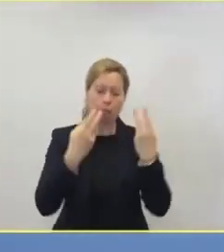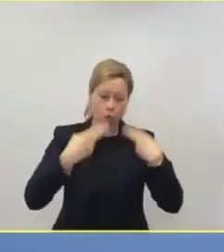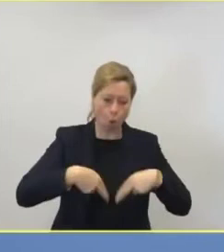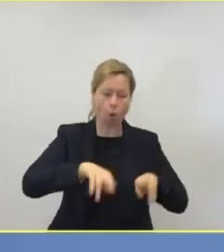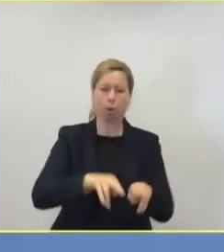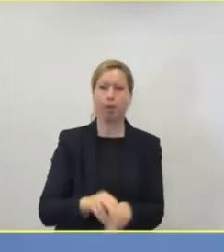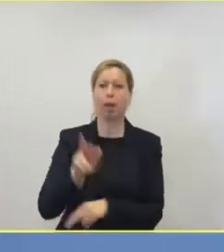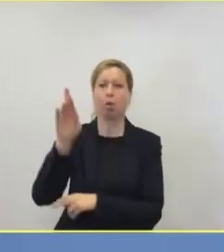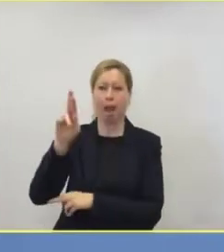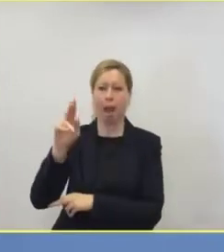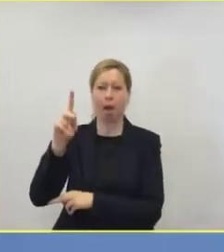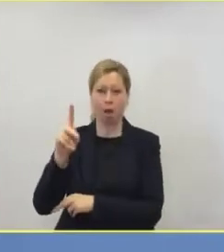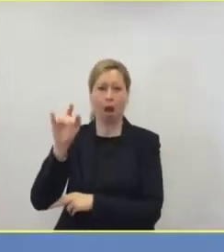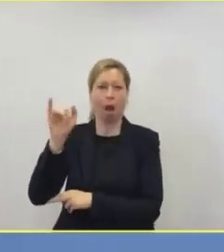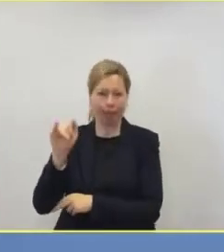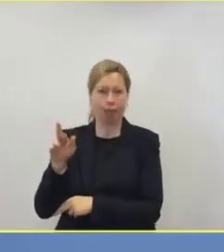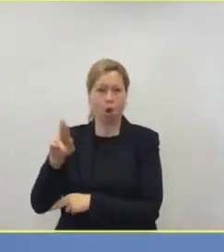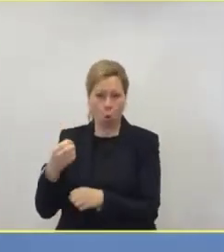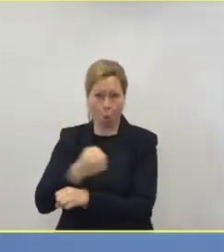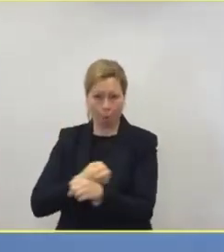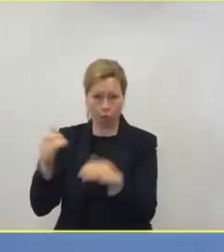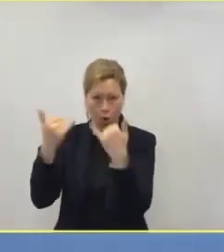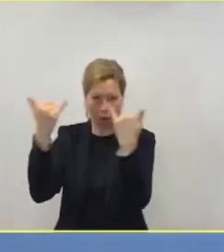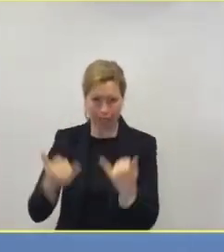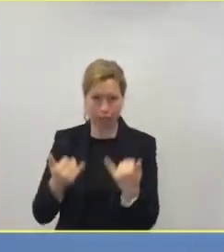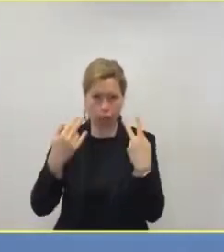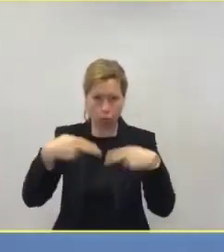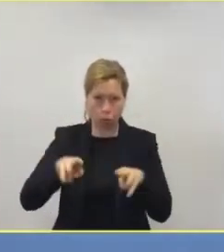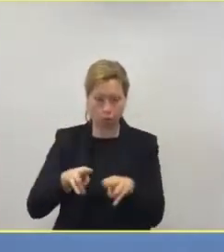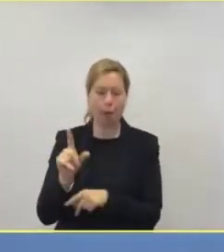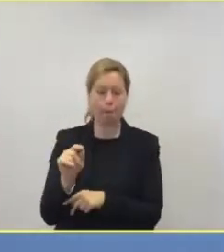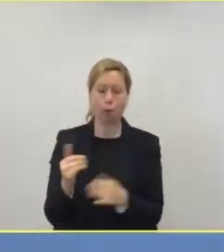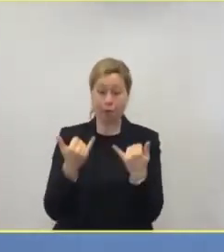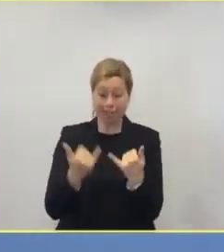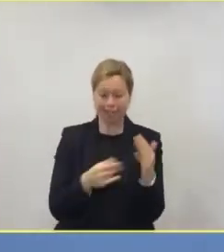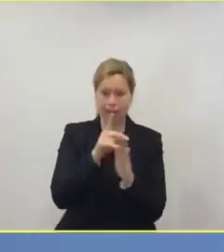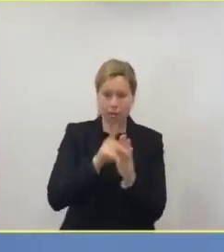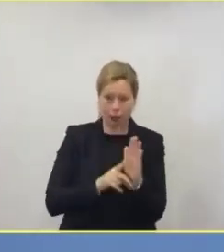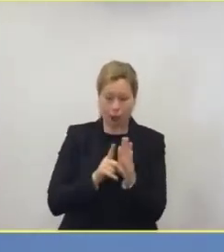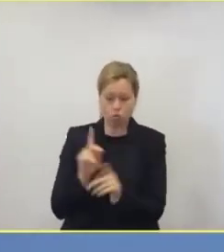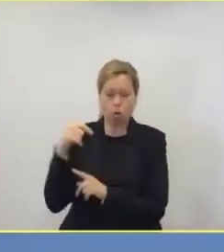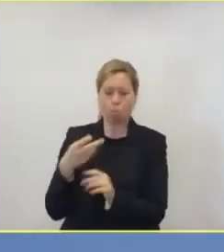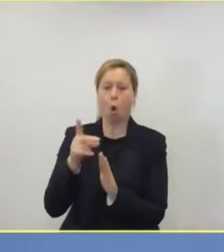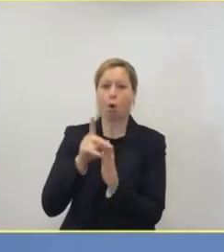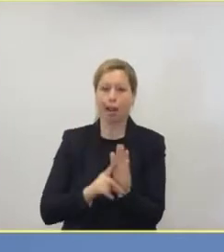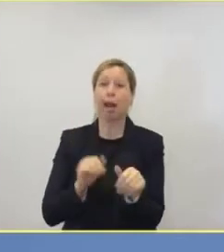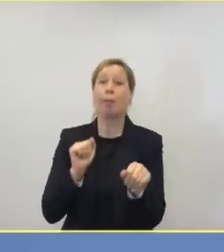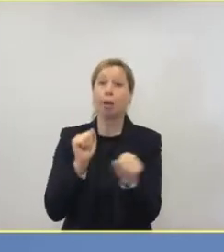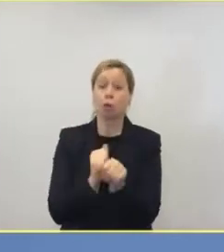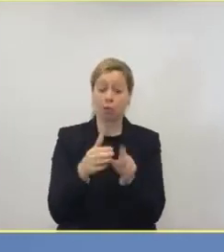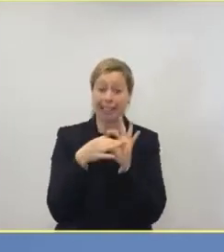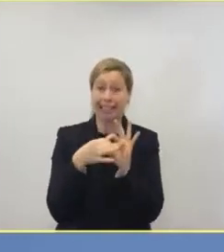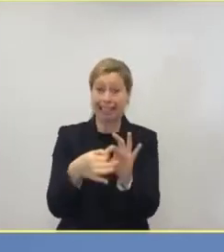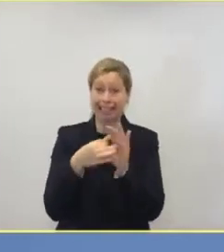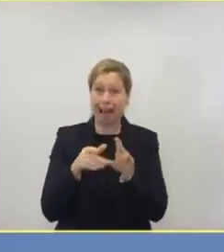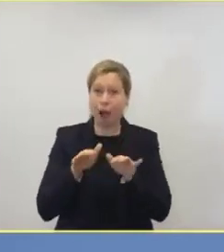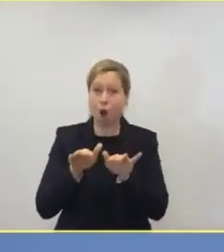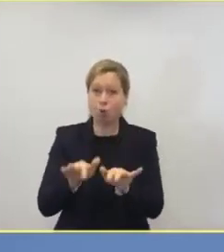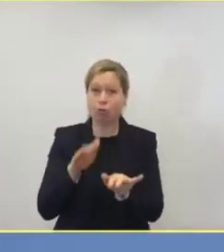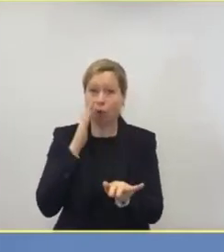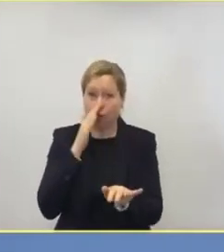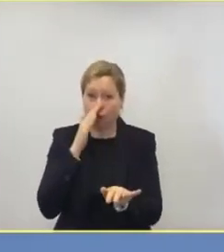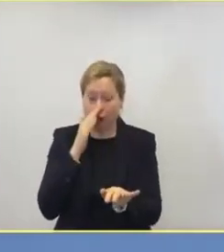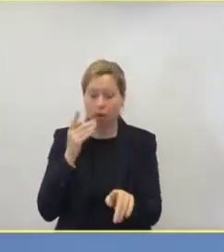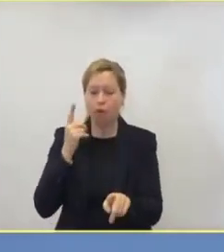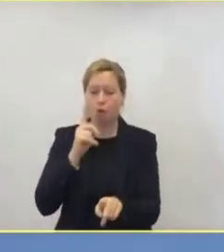zeigt auch, Maßnahmen, die heute oder morgen beschlossen werden, werden natürlich sich in mehreren Wochen auswirken. Und diese zeitliche